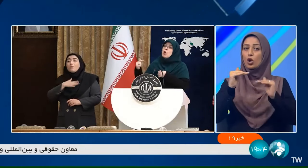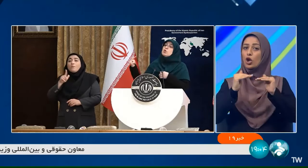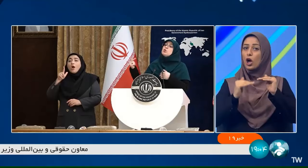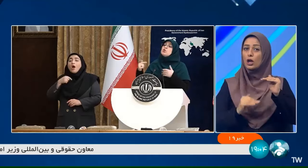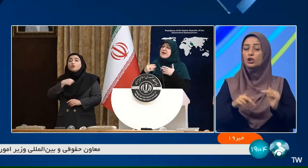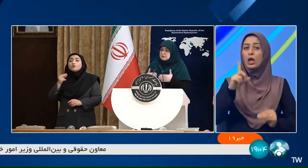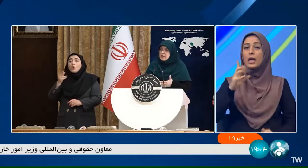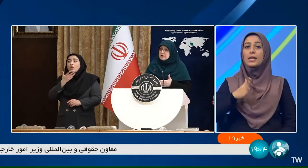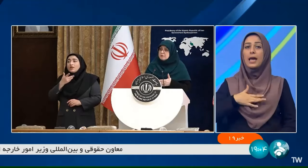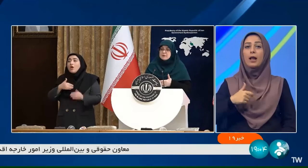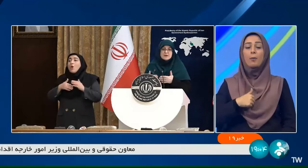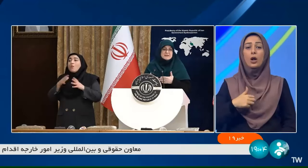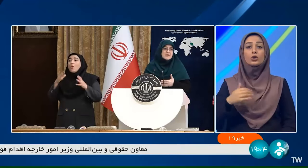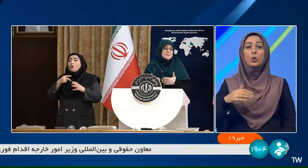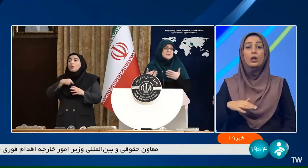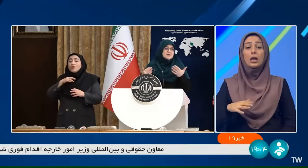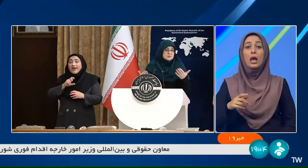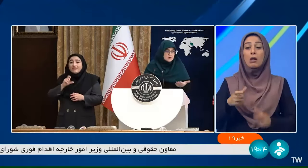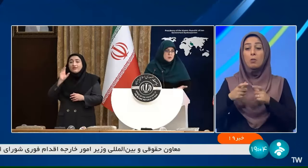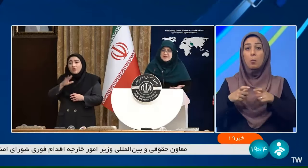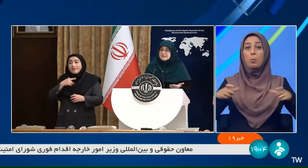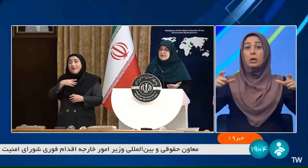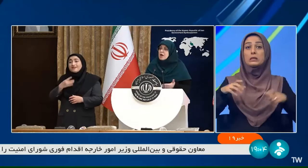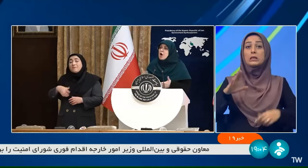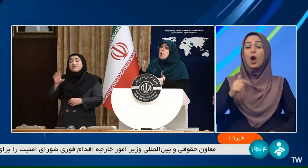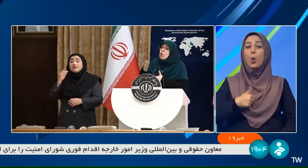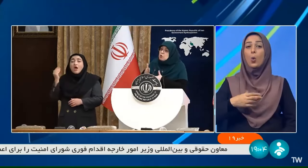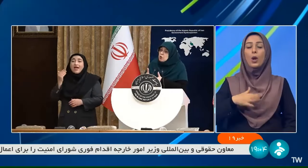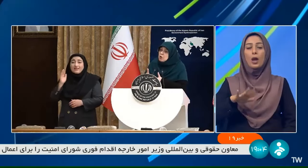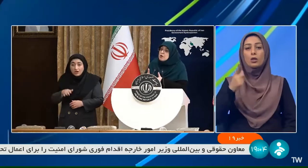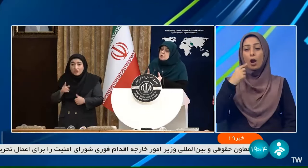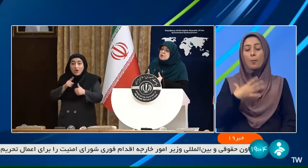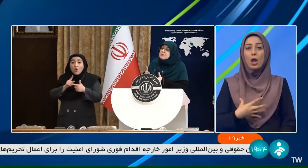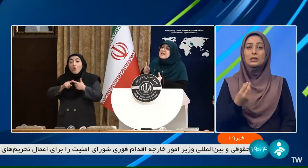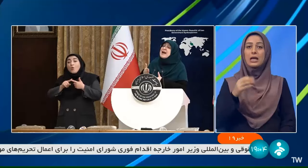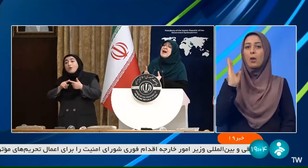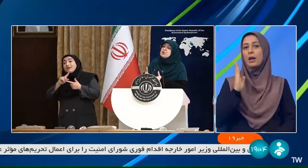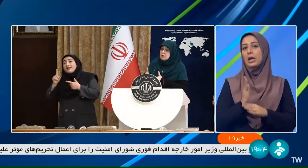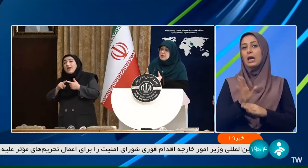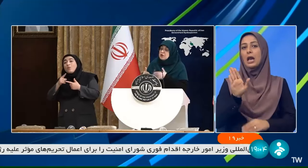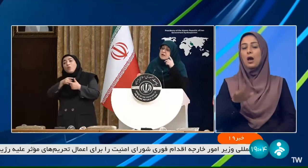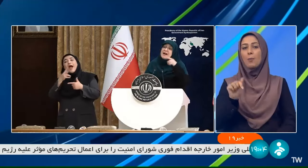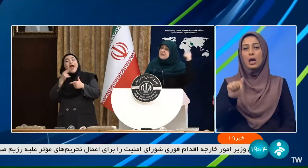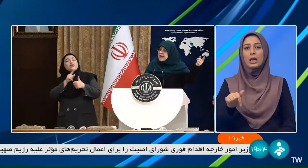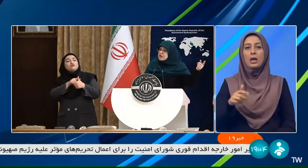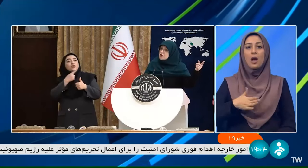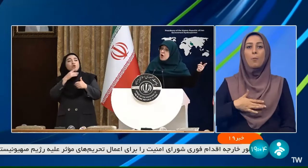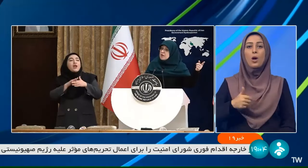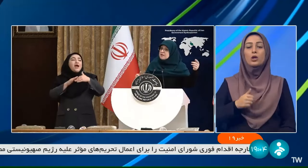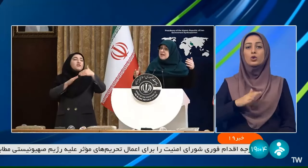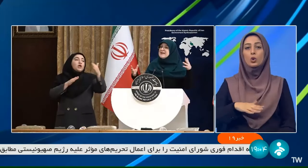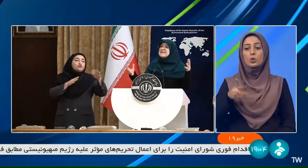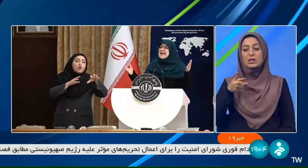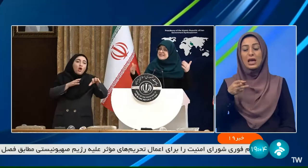پرگوگرد داریم که برای سلامتی بسیار مزره اون نوع مازد سوزی قط شده یا رفته در